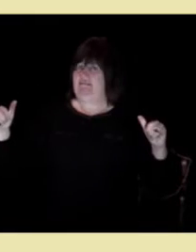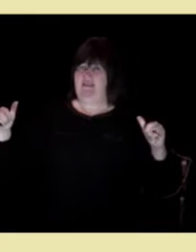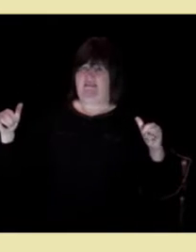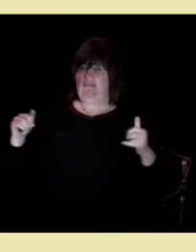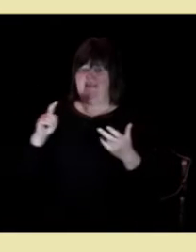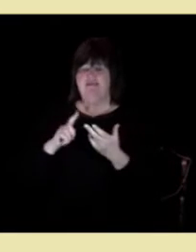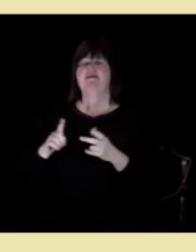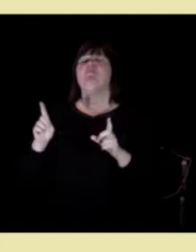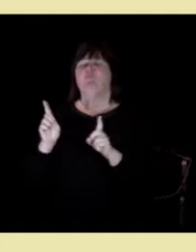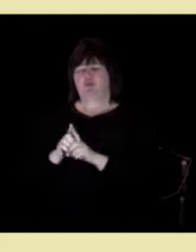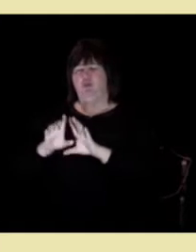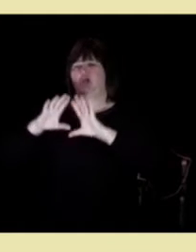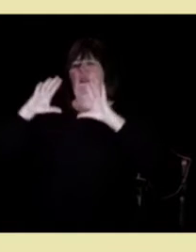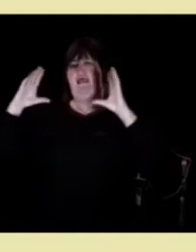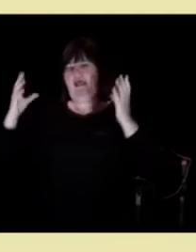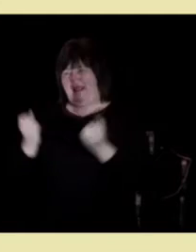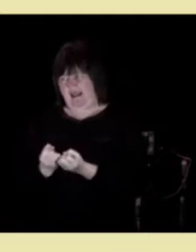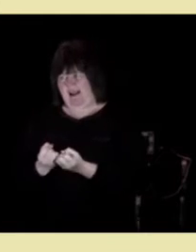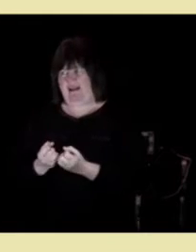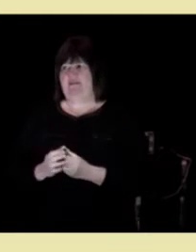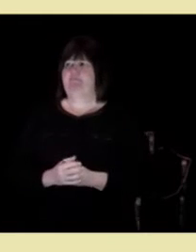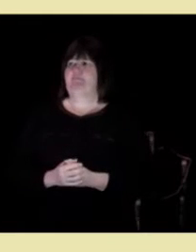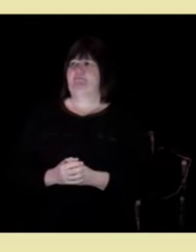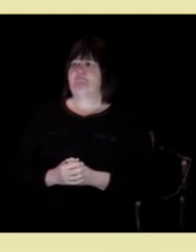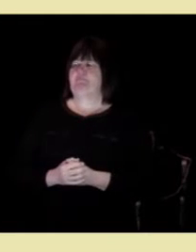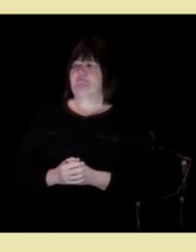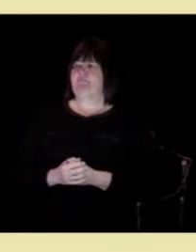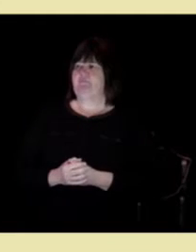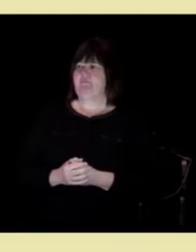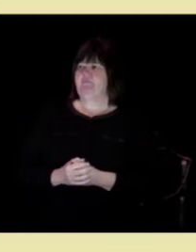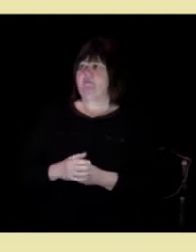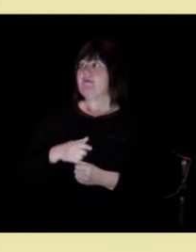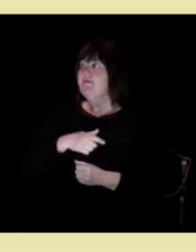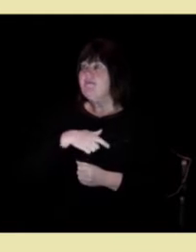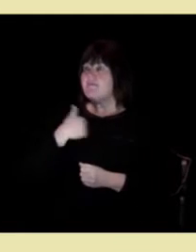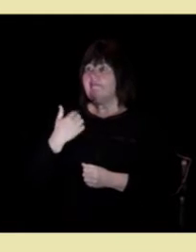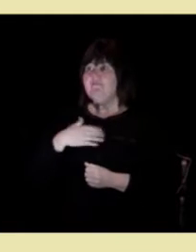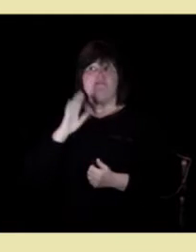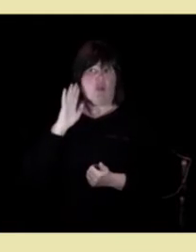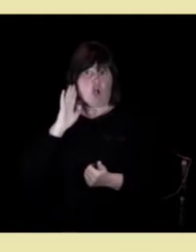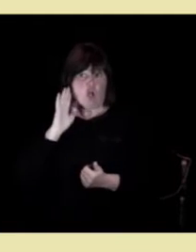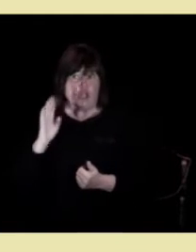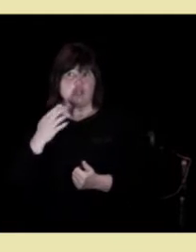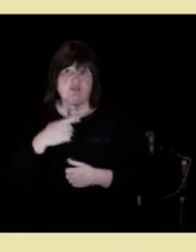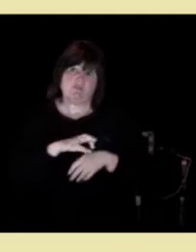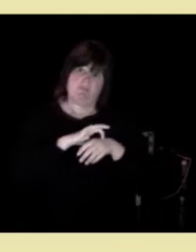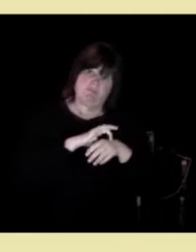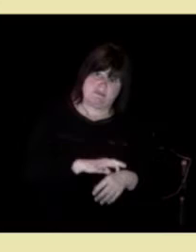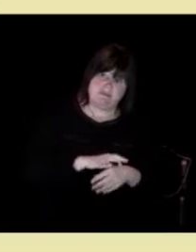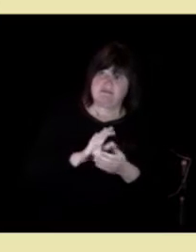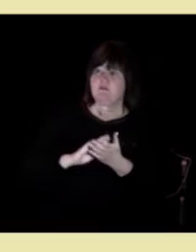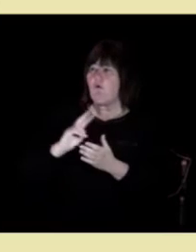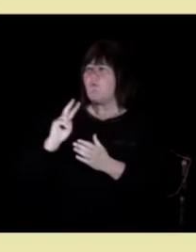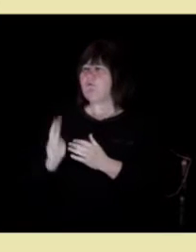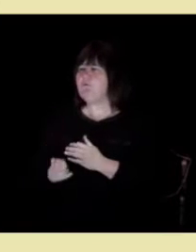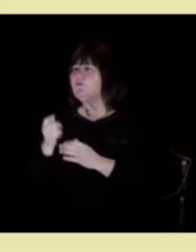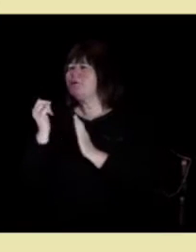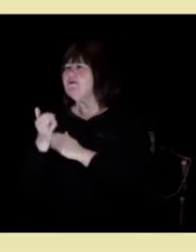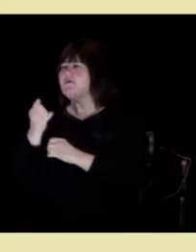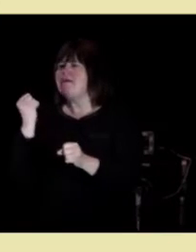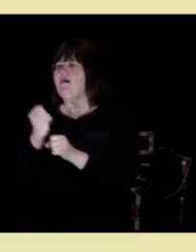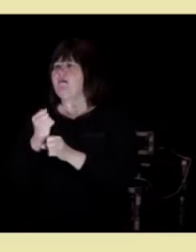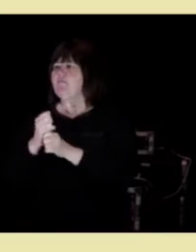heil. Vi har lyttet til pasienter og brukere i arbeidet med den nye